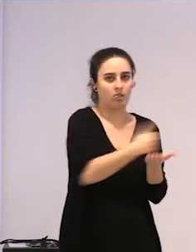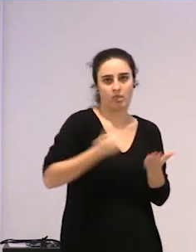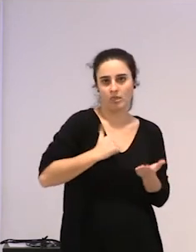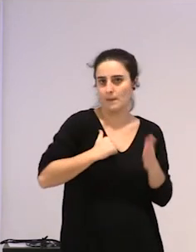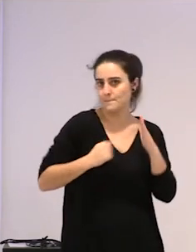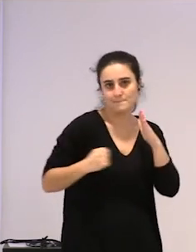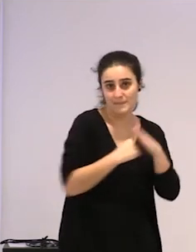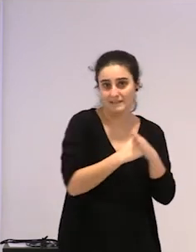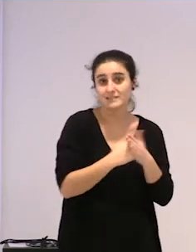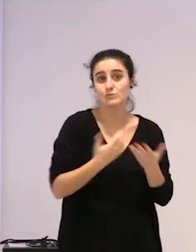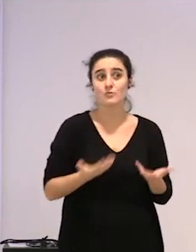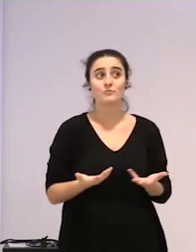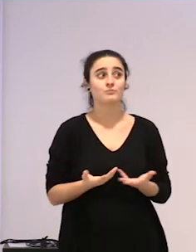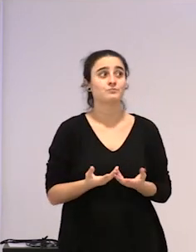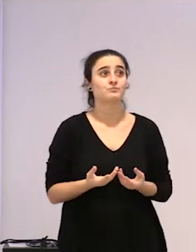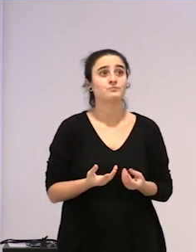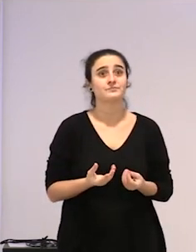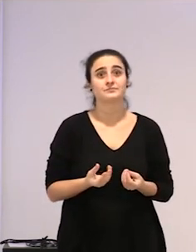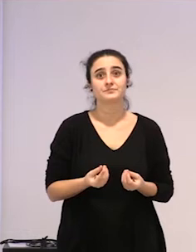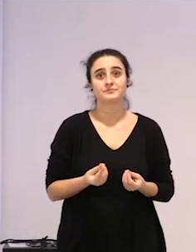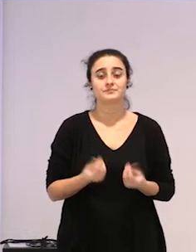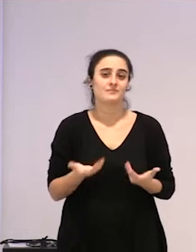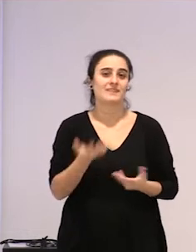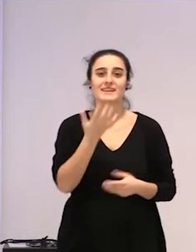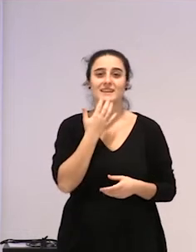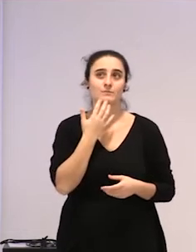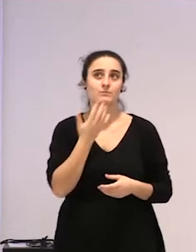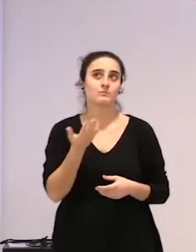eta, ez, ba, adibidez,